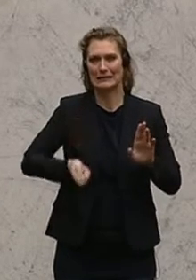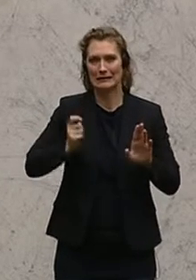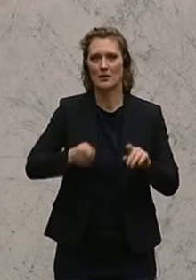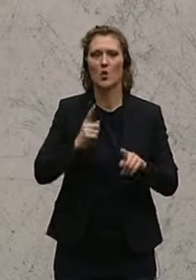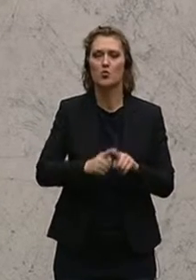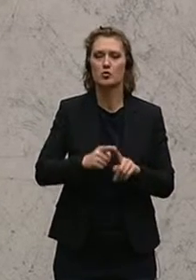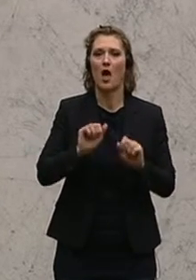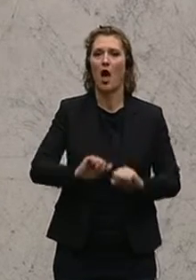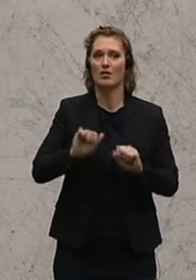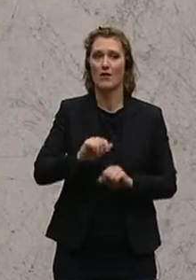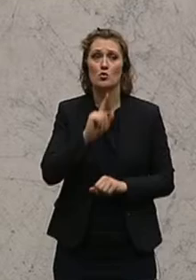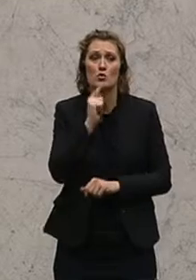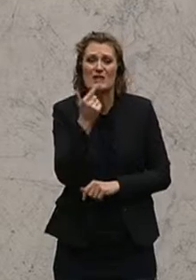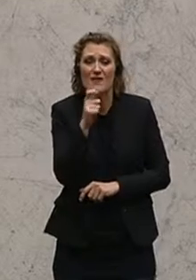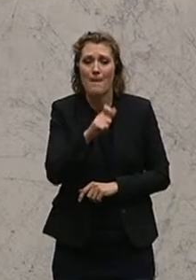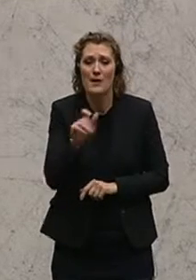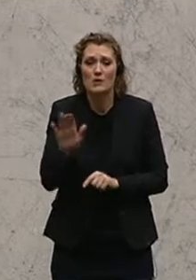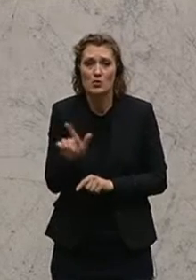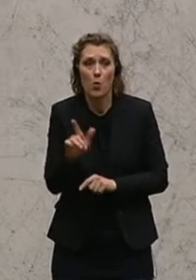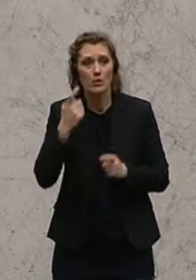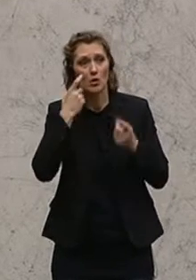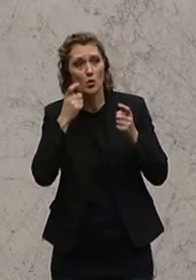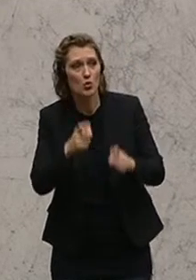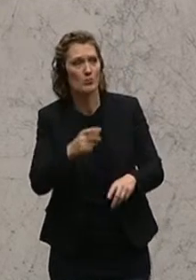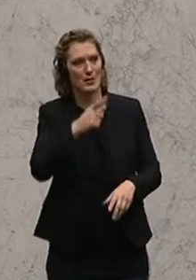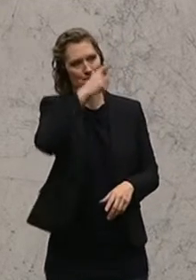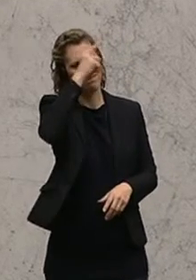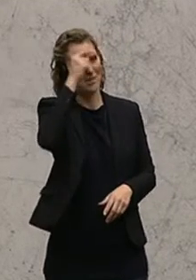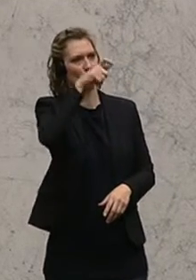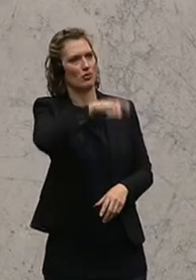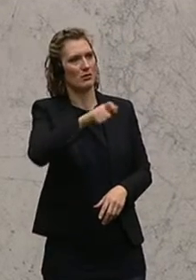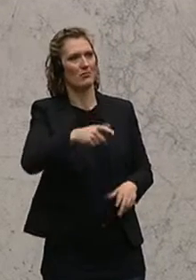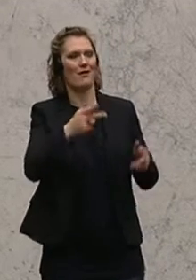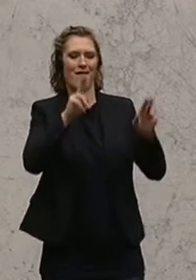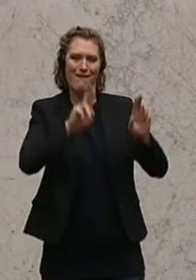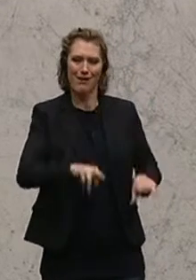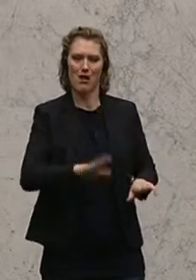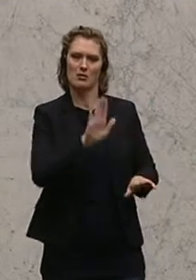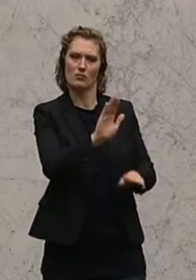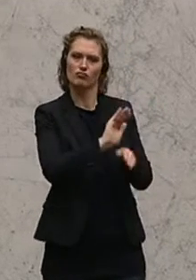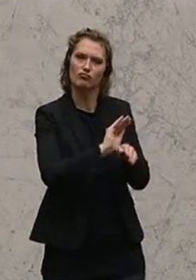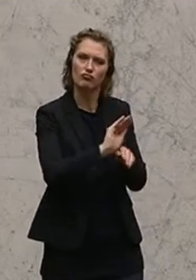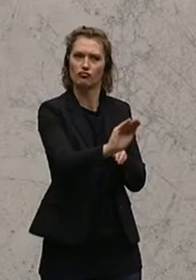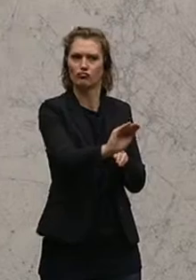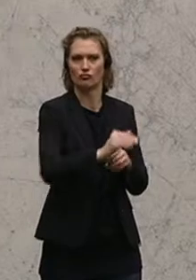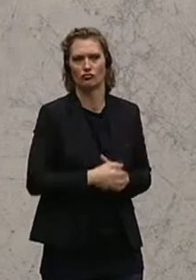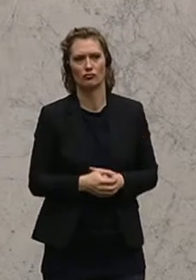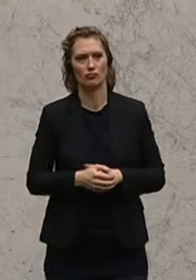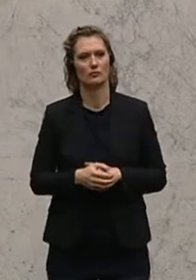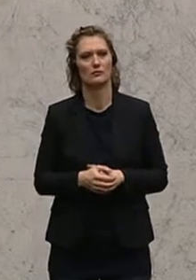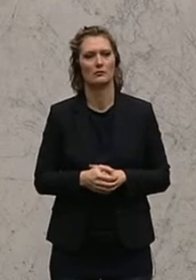explizit zwei Leute gibt, die sich nur darum kümmern, dass eben die Rechte, die Persönlichkeitsrechte von Auskunftspersonen gewahrt werden.